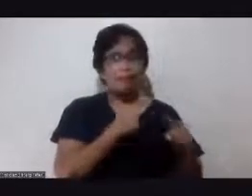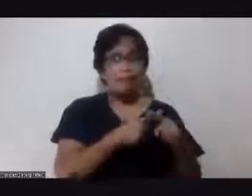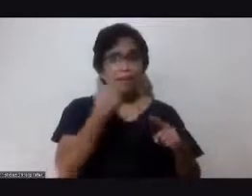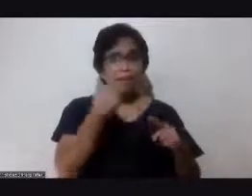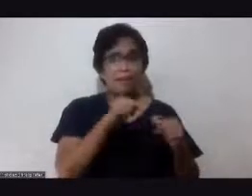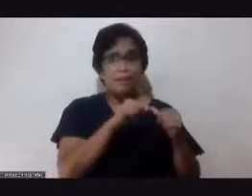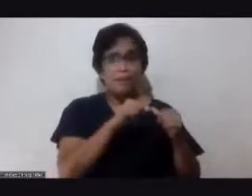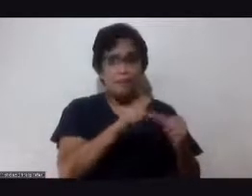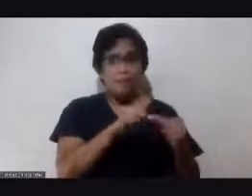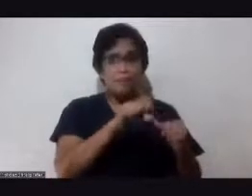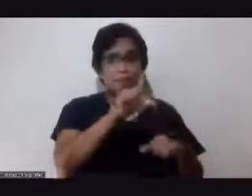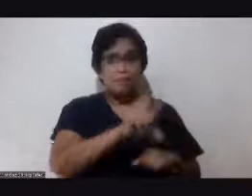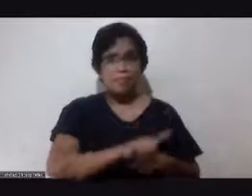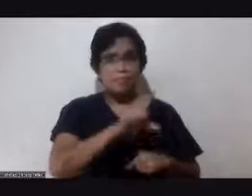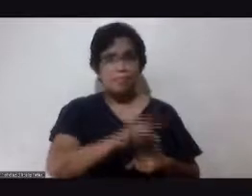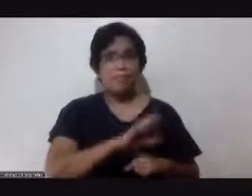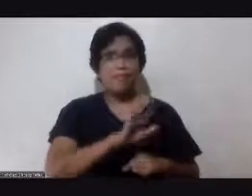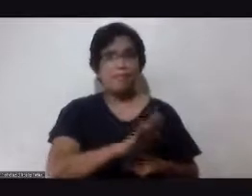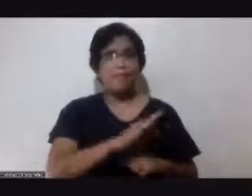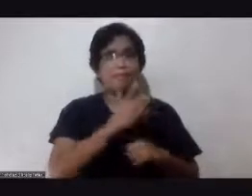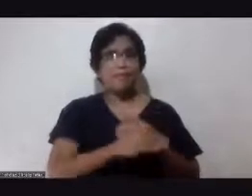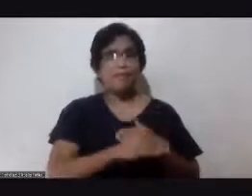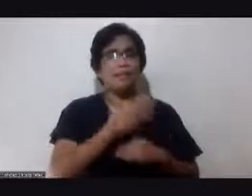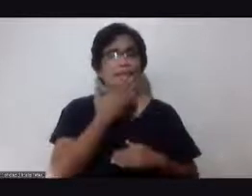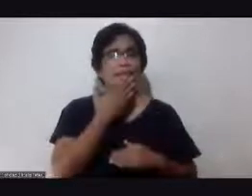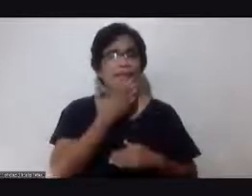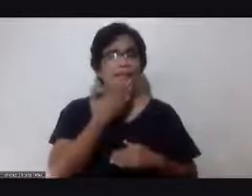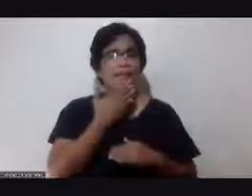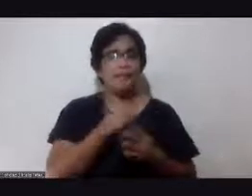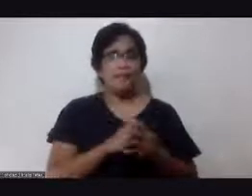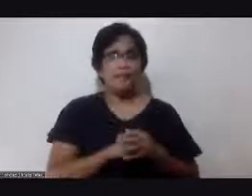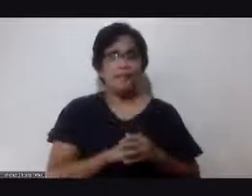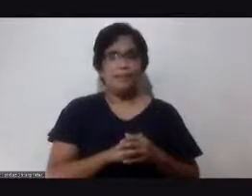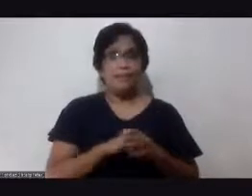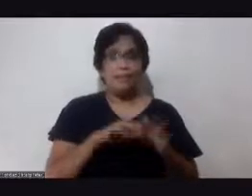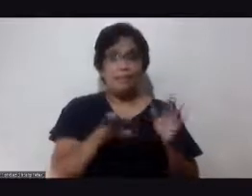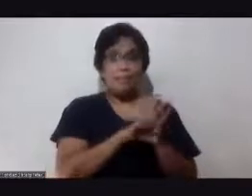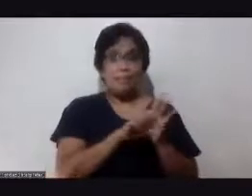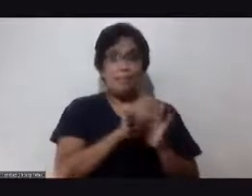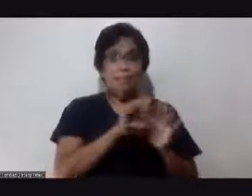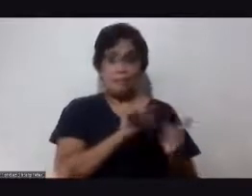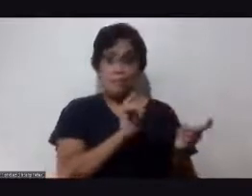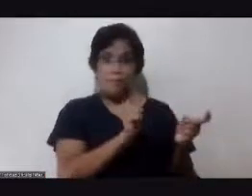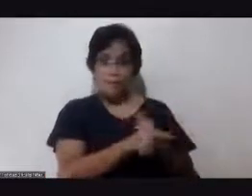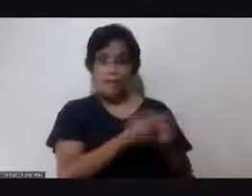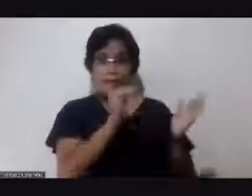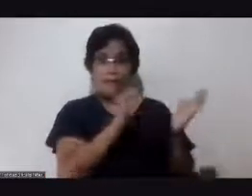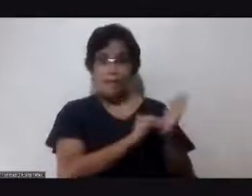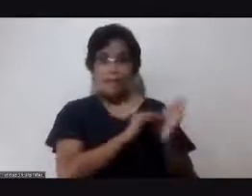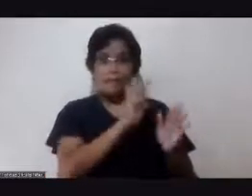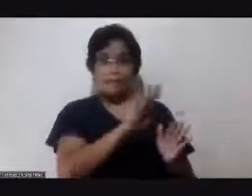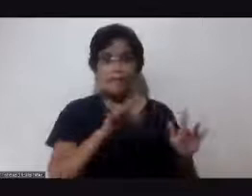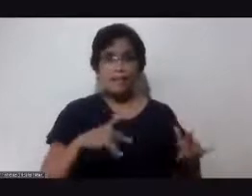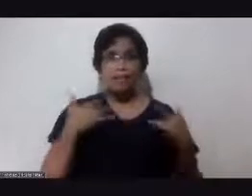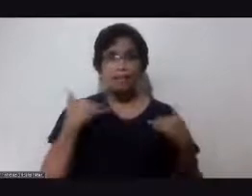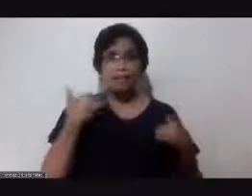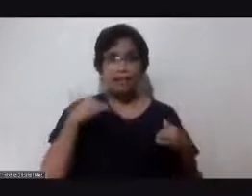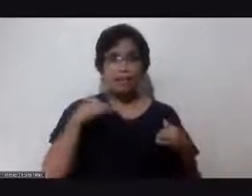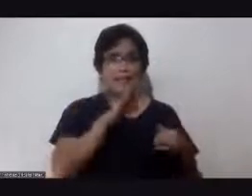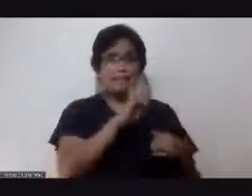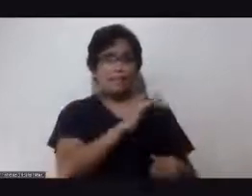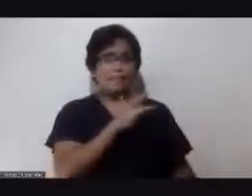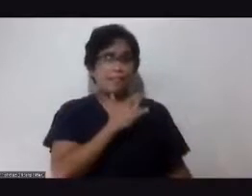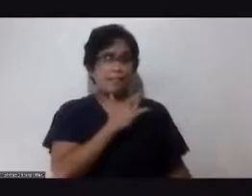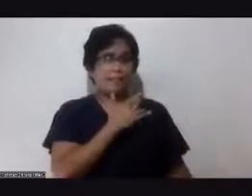mababa ang kanyang blood sugar pero kung halimbawa babaguhin naman niya ulit yung kanyang lifestyle sa mga nararamdaman niyang